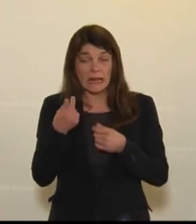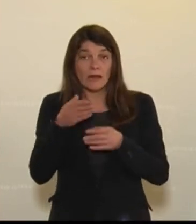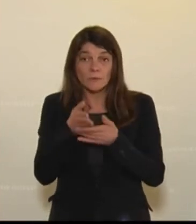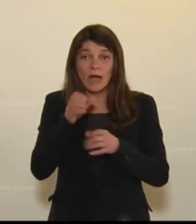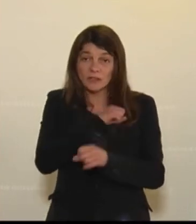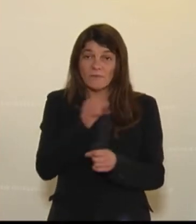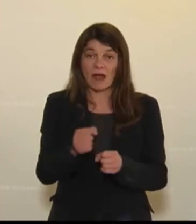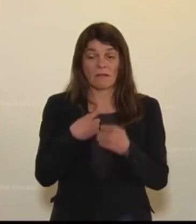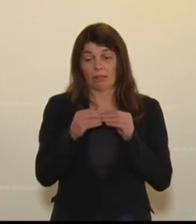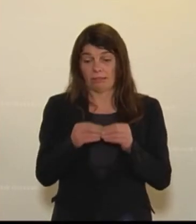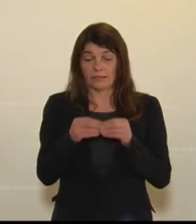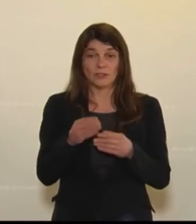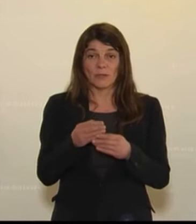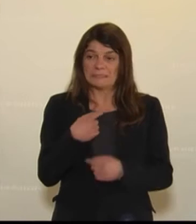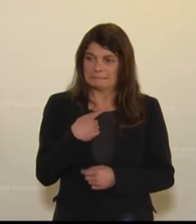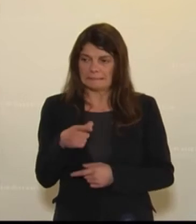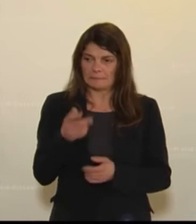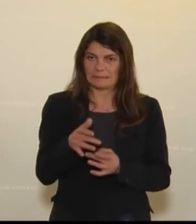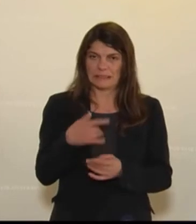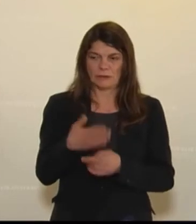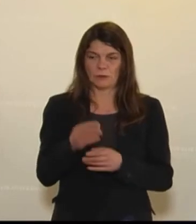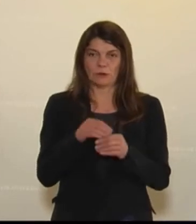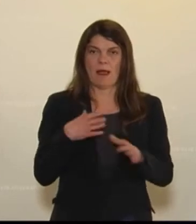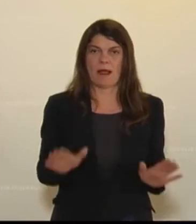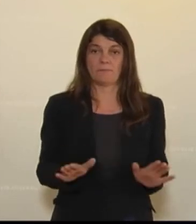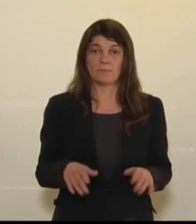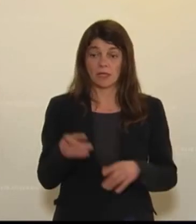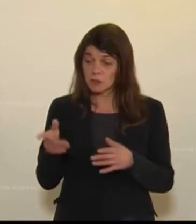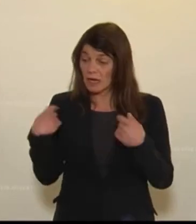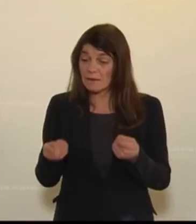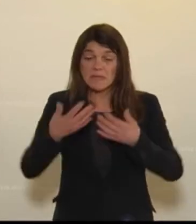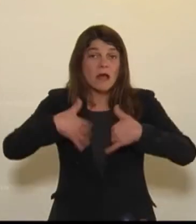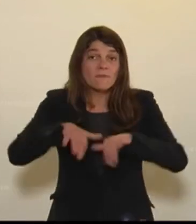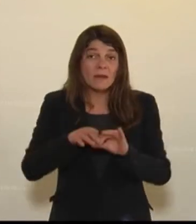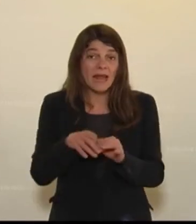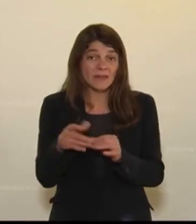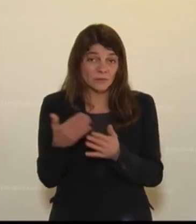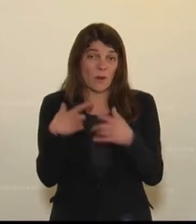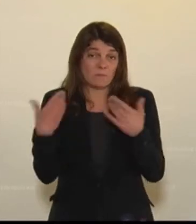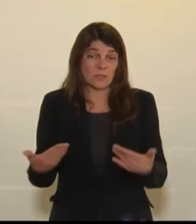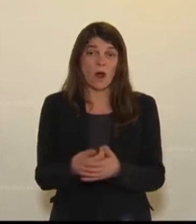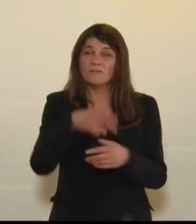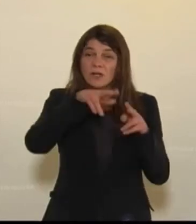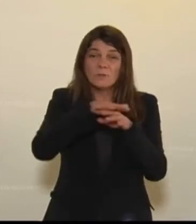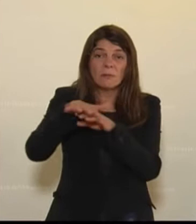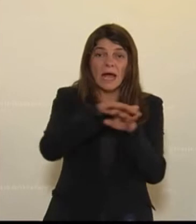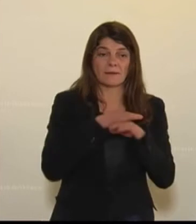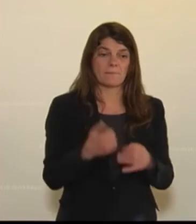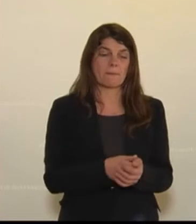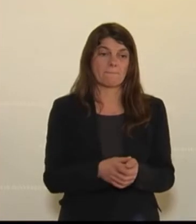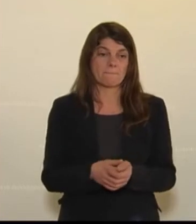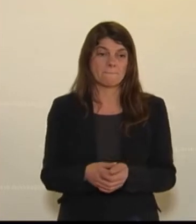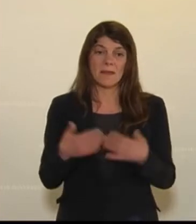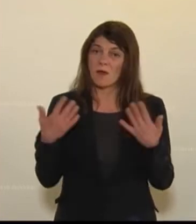wir sparen bereits an den Lebensmitteln. Das ist die Situation, wie es Familien heute geht, in verschiedensten Bereichen. Und